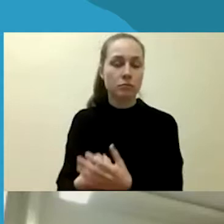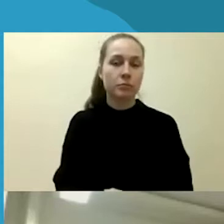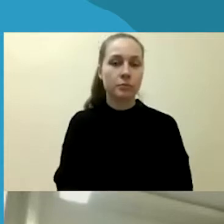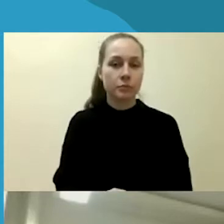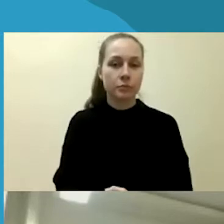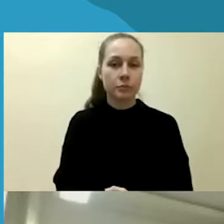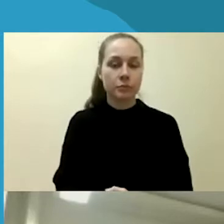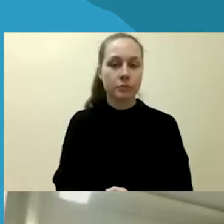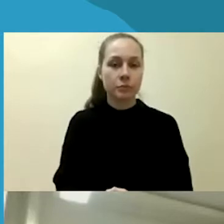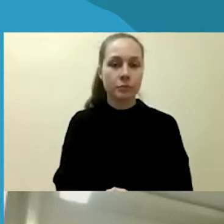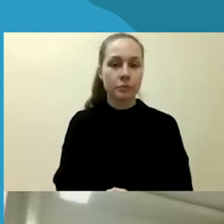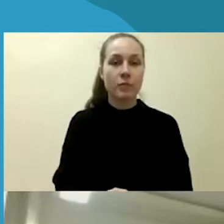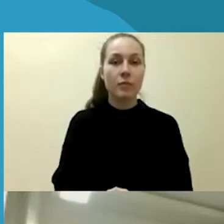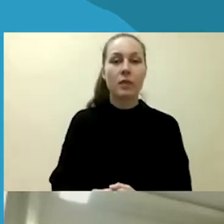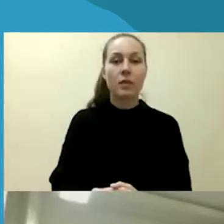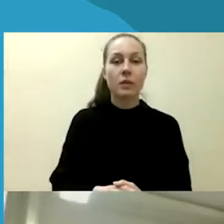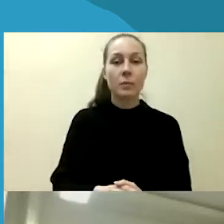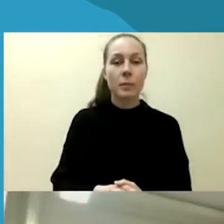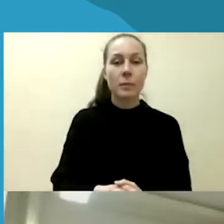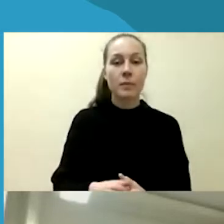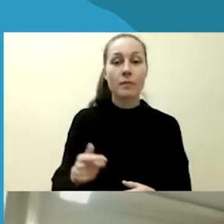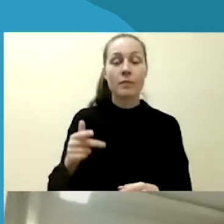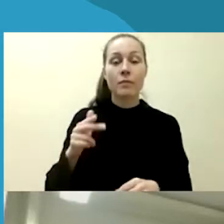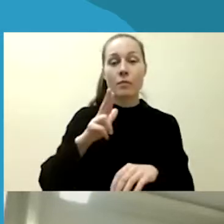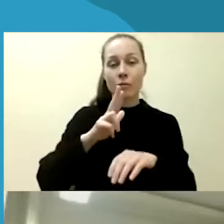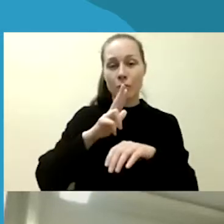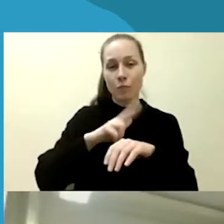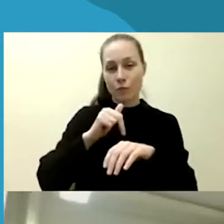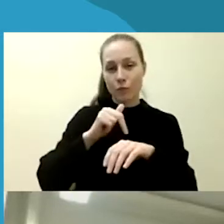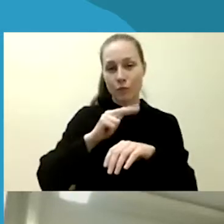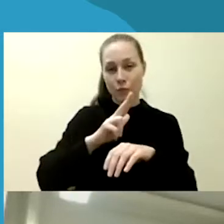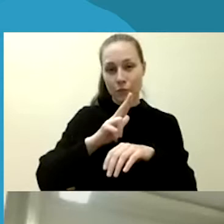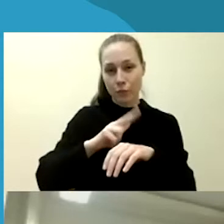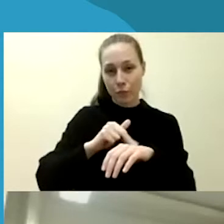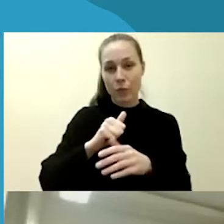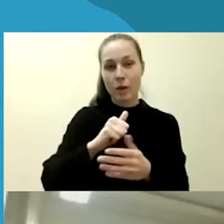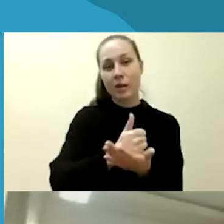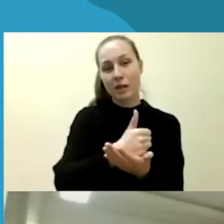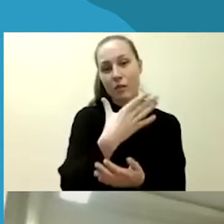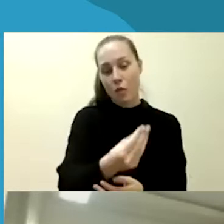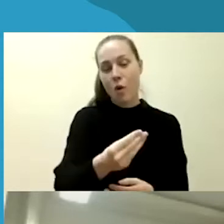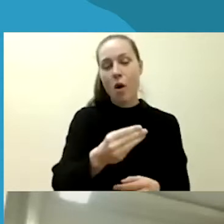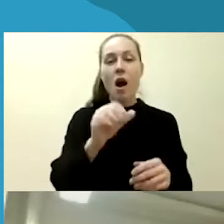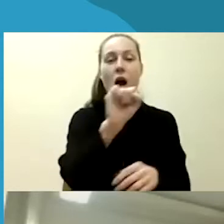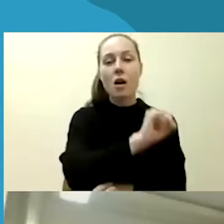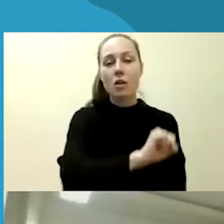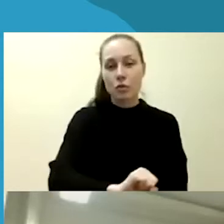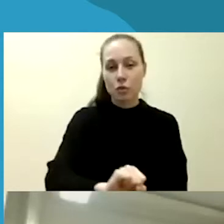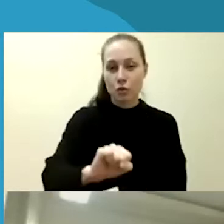Gėjų policijos, tartautinė Gėjų policijos asociacijos